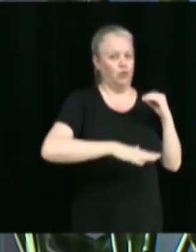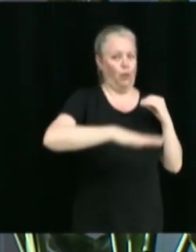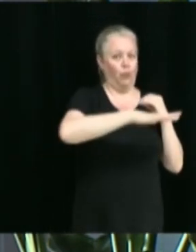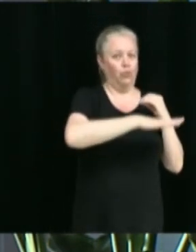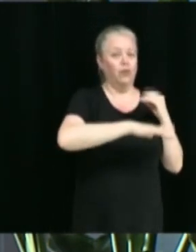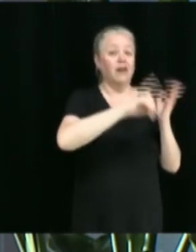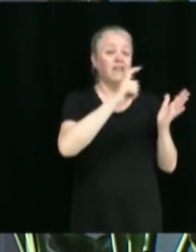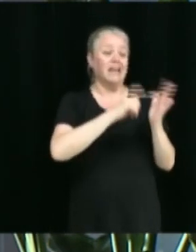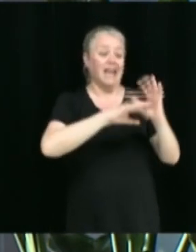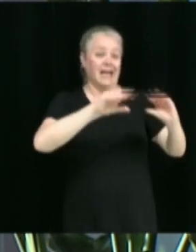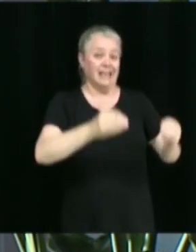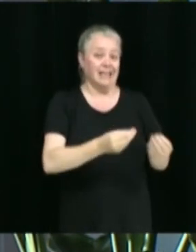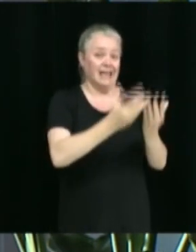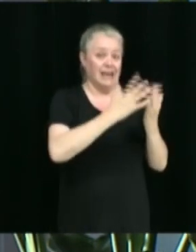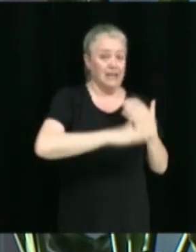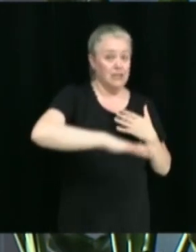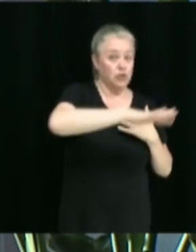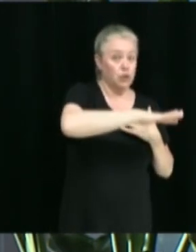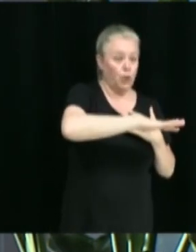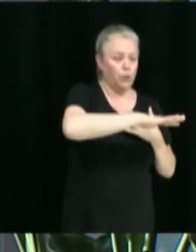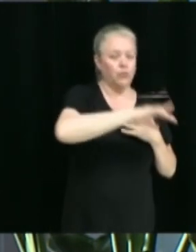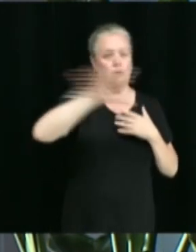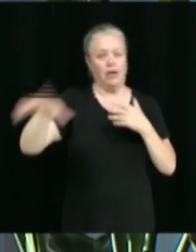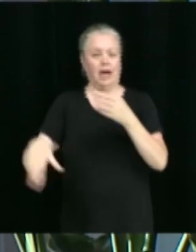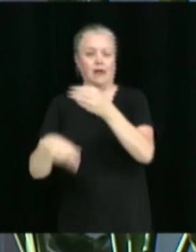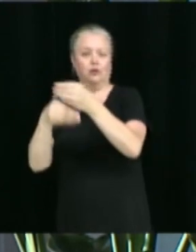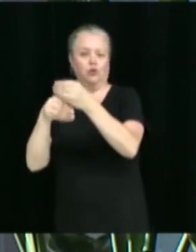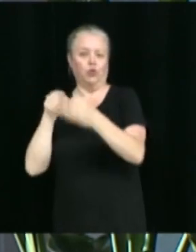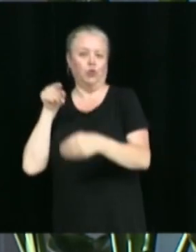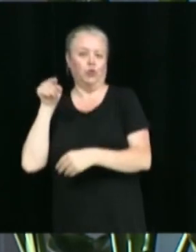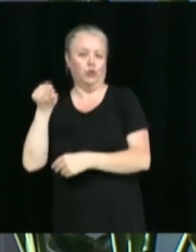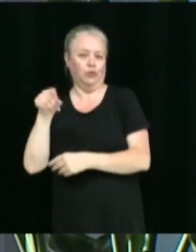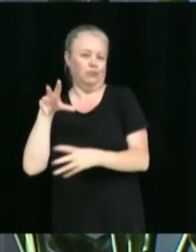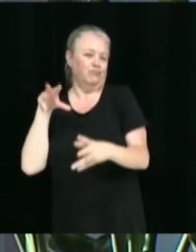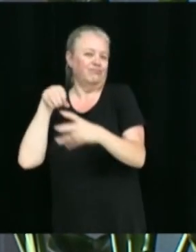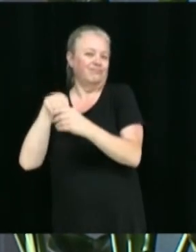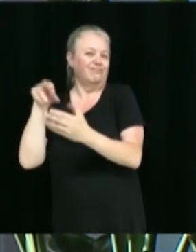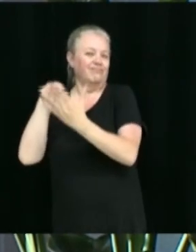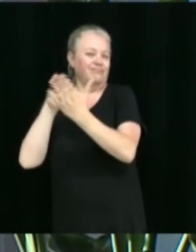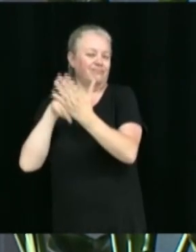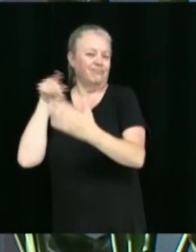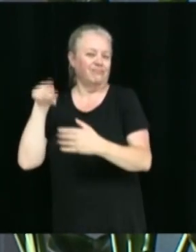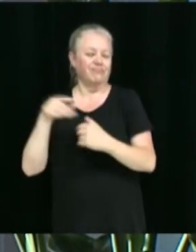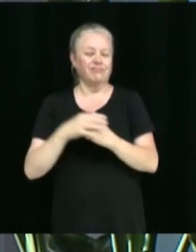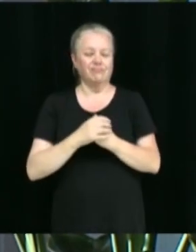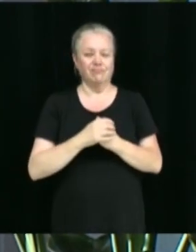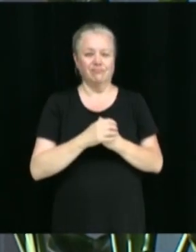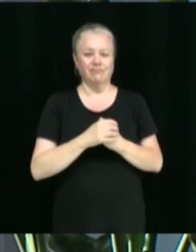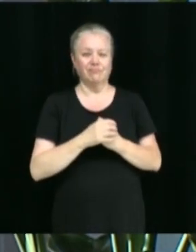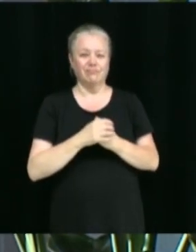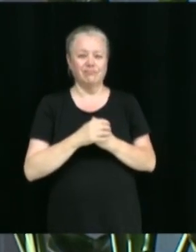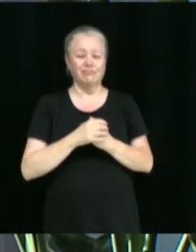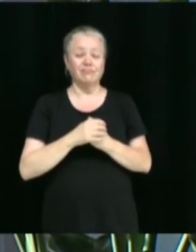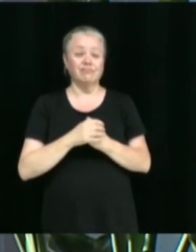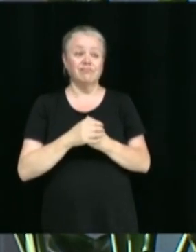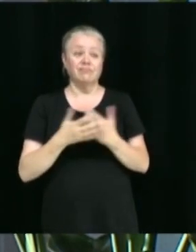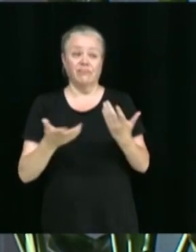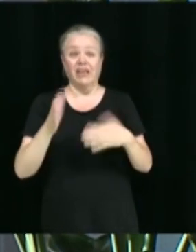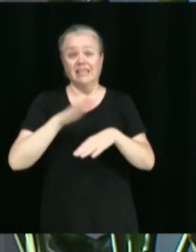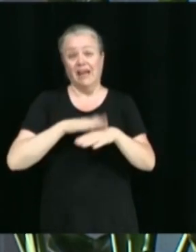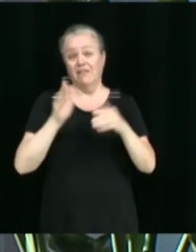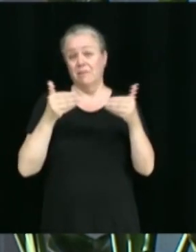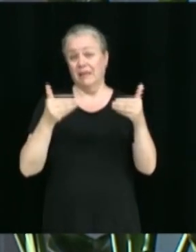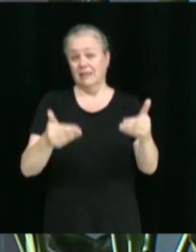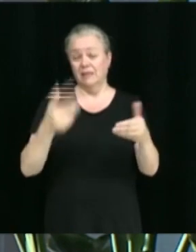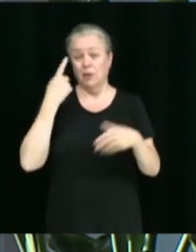création d'une zone, il faut toujours l'ajouter dans ce même règlement. Donc, il s'agit de l'avis de motion